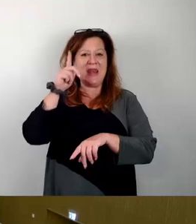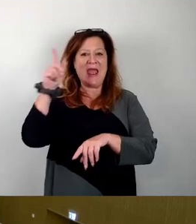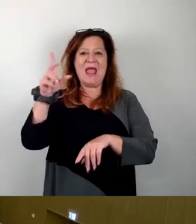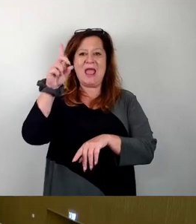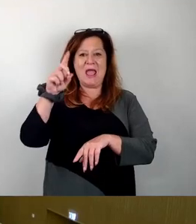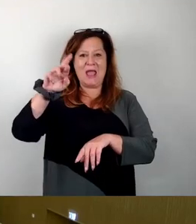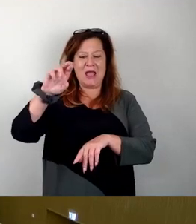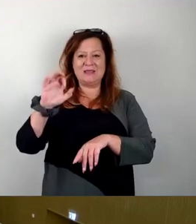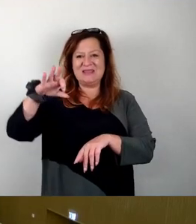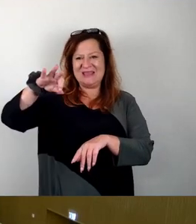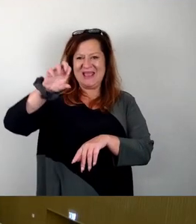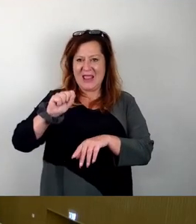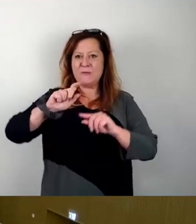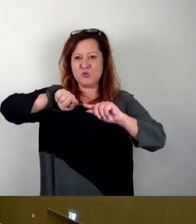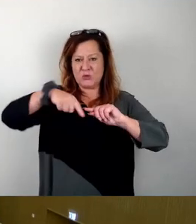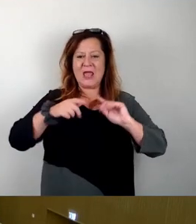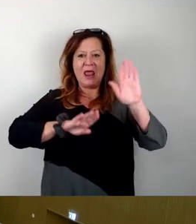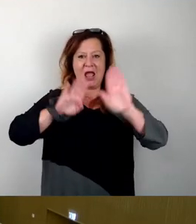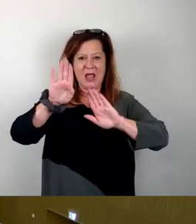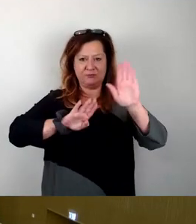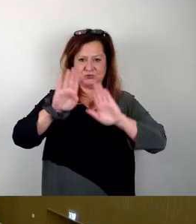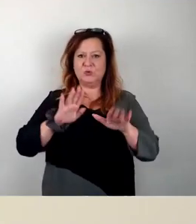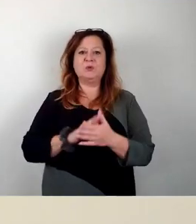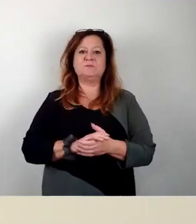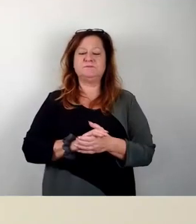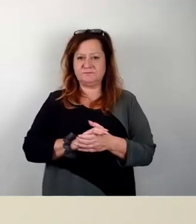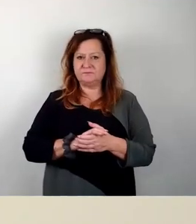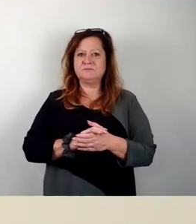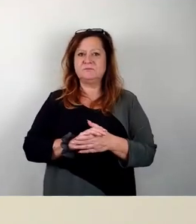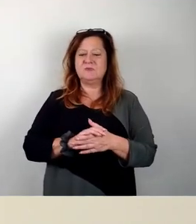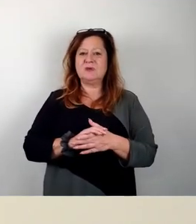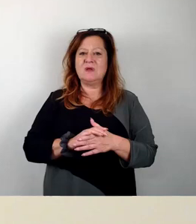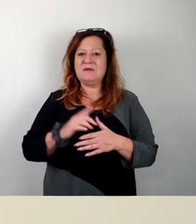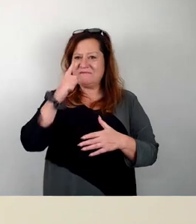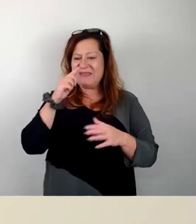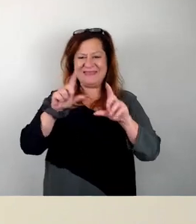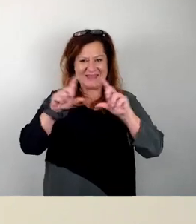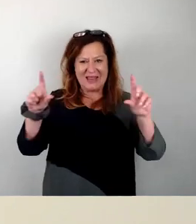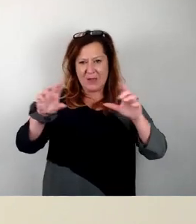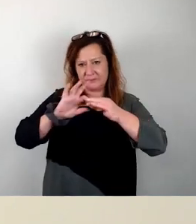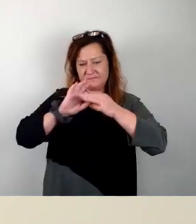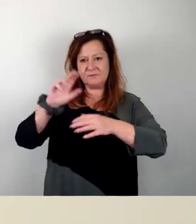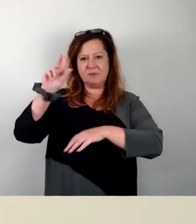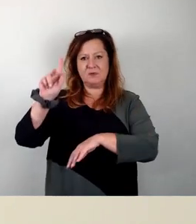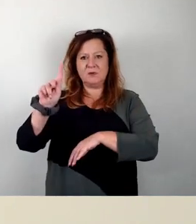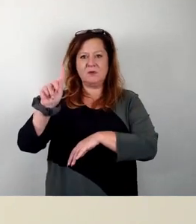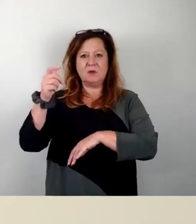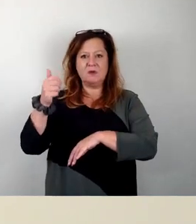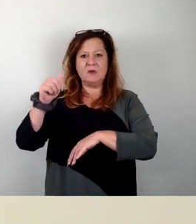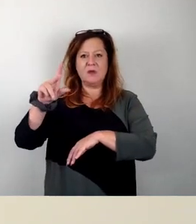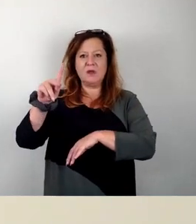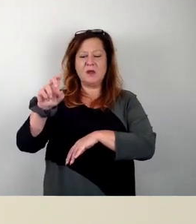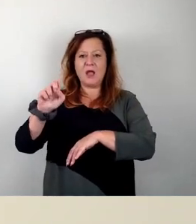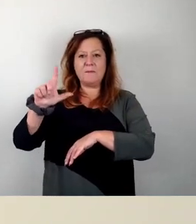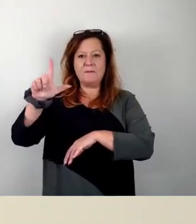Ja, sehr geehrter Herr Dresd, meine Damen und Herren, wenn von Kapellenweg die Rede ist, wird das erstehende